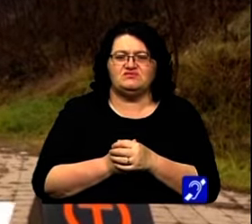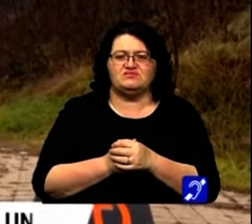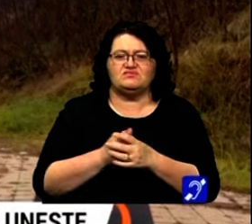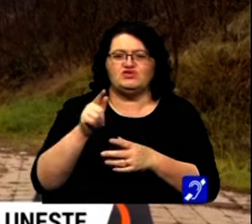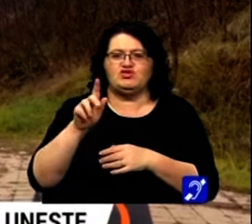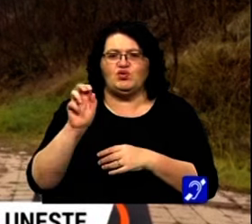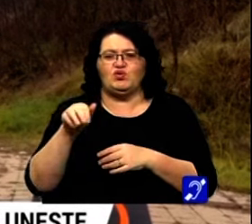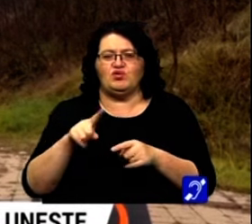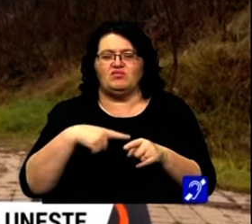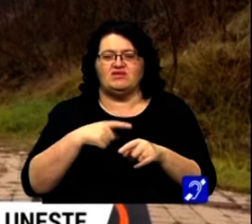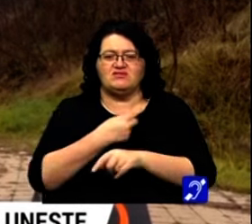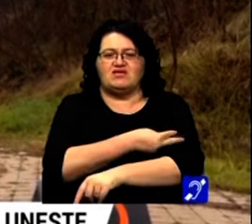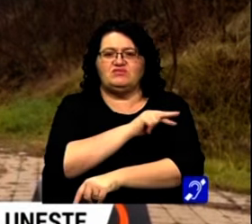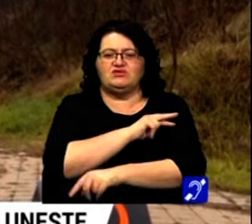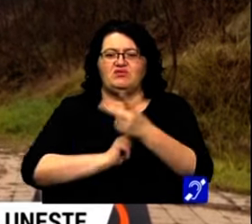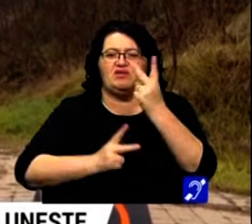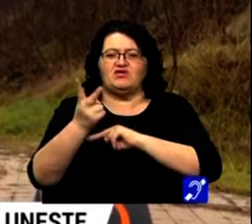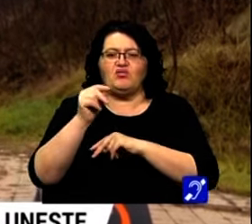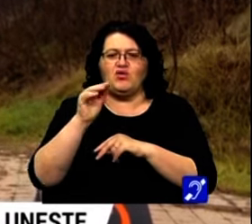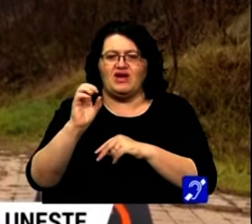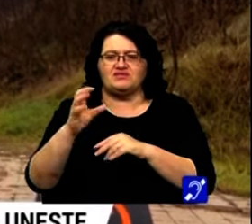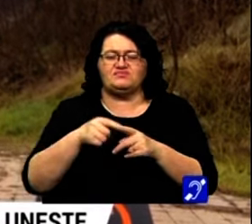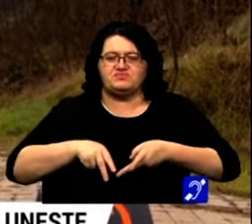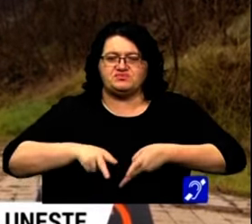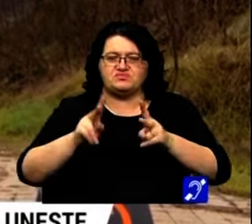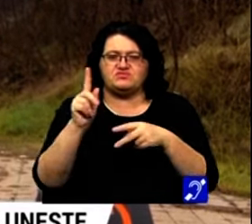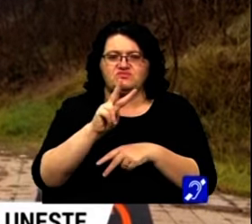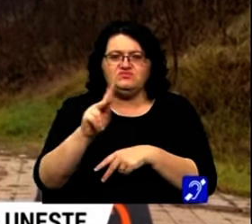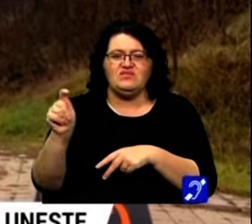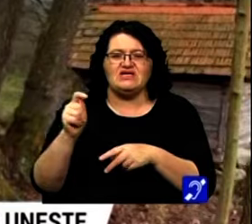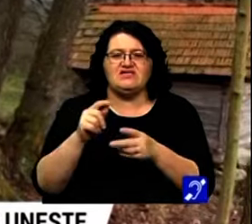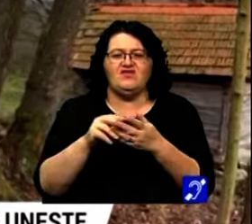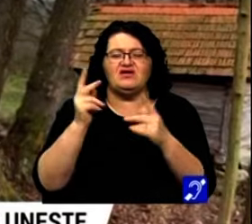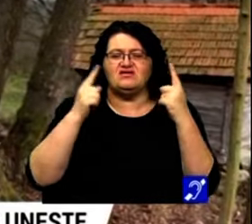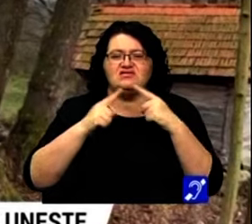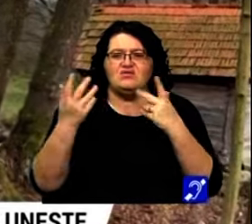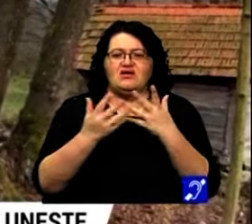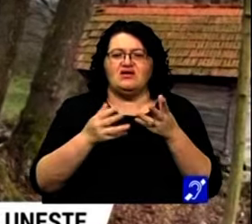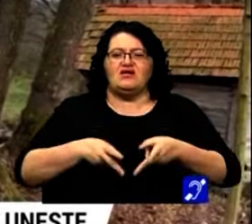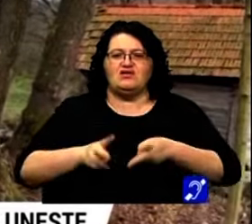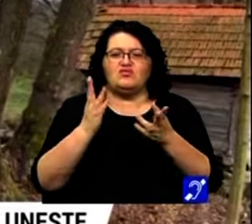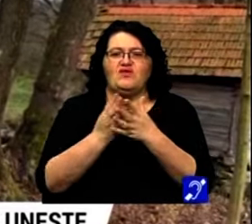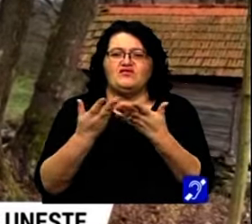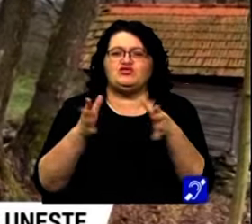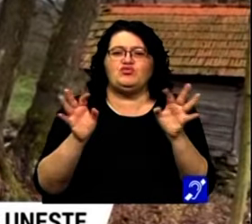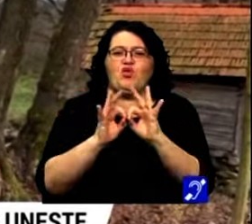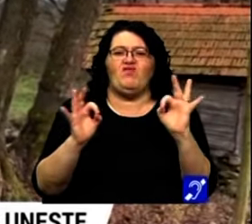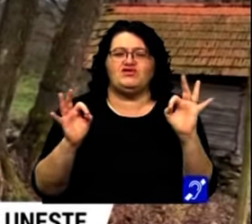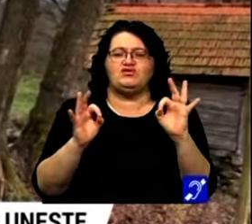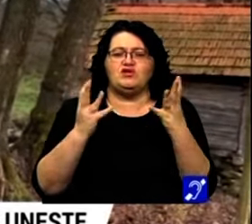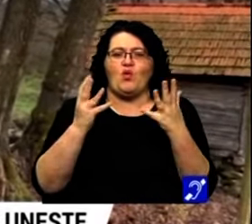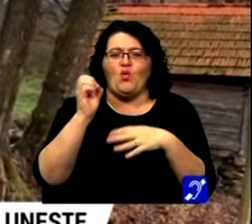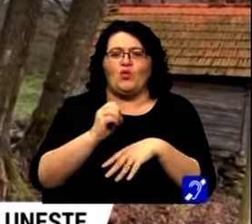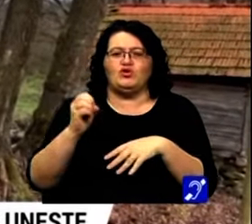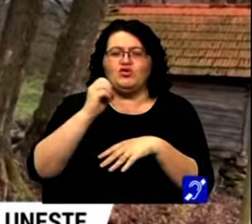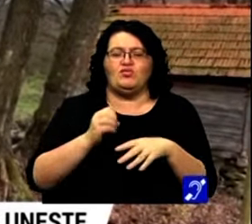Gigi Lungu este ranger la Parcul Național Domoglet și a pornit pe Via Transilvanica chiar în ziua în care traseul a fost lansat oficial, 9